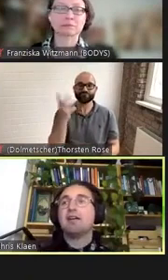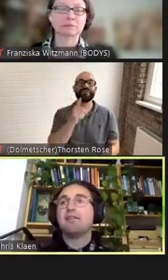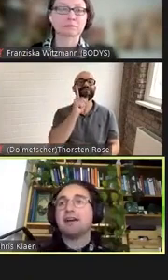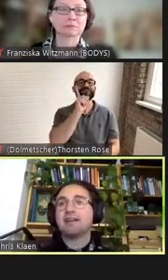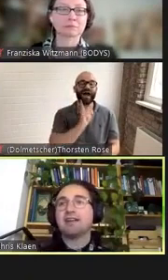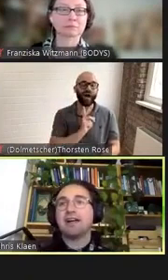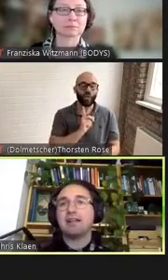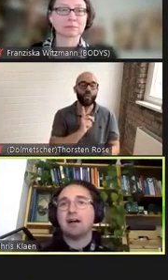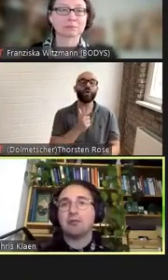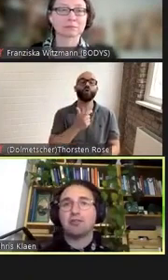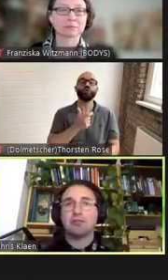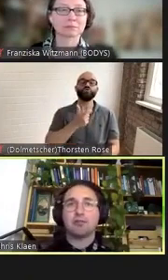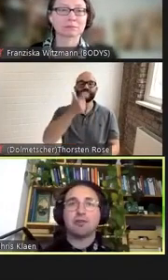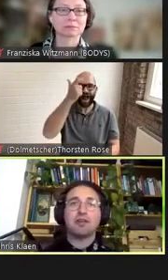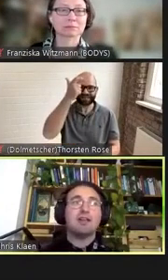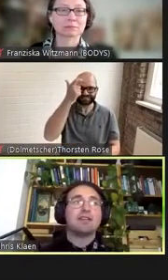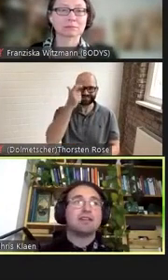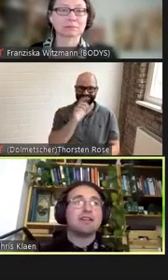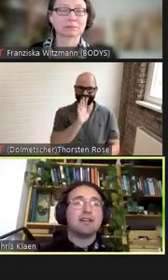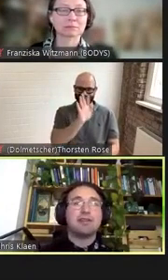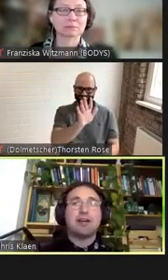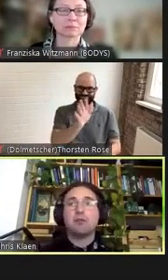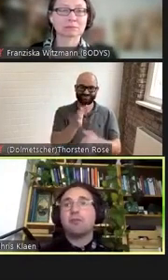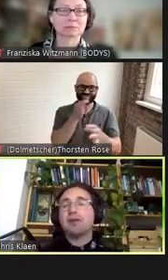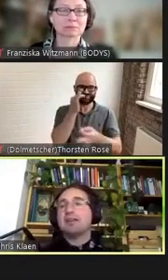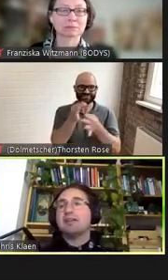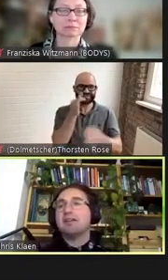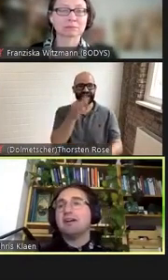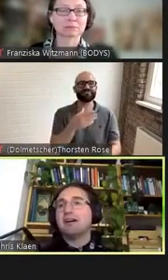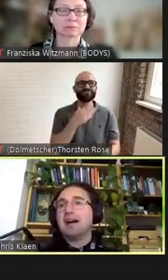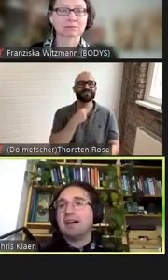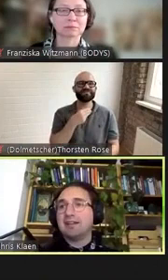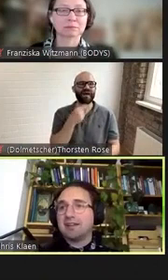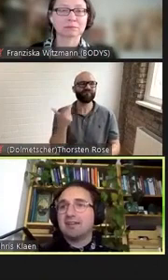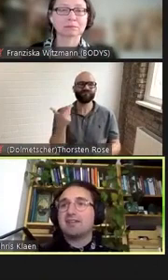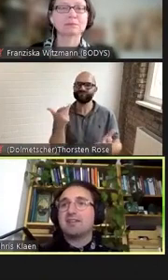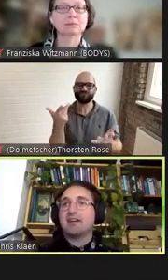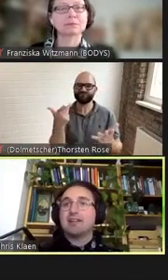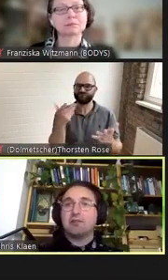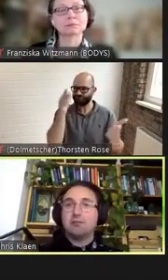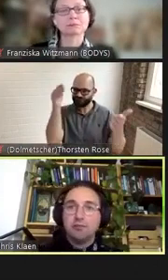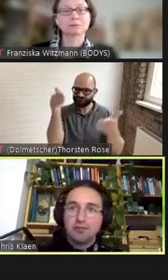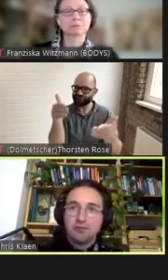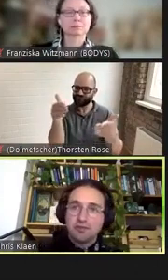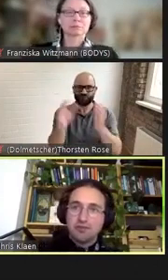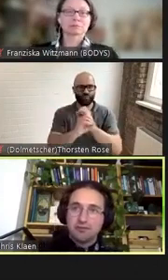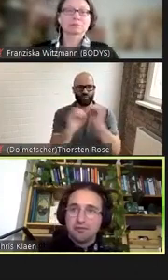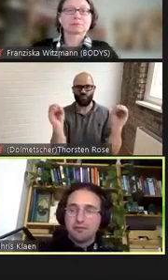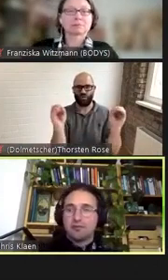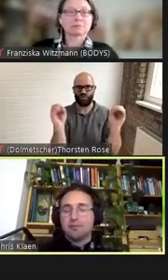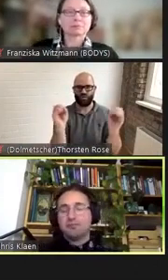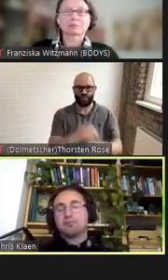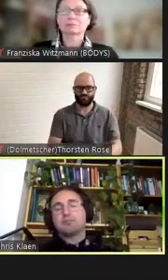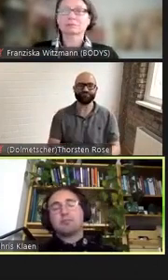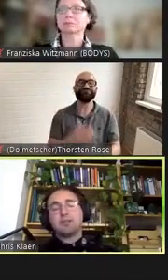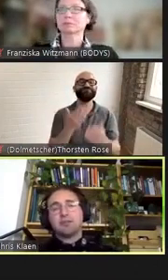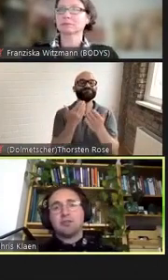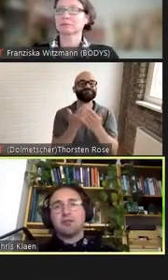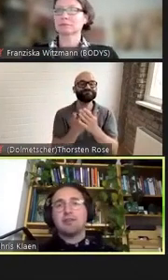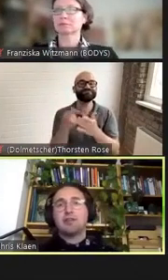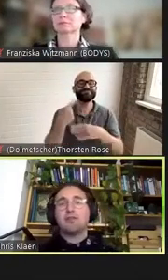fand keinen Ausdruck es ging also darum einerseits diese Analyse durchzuführen